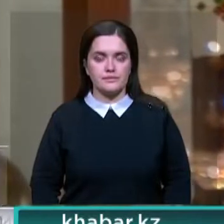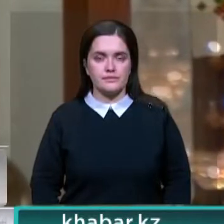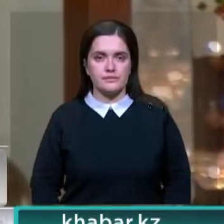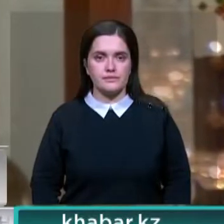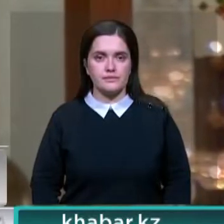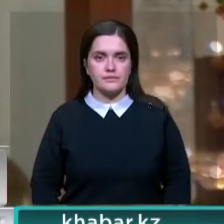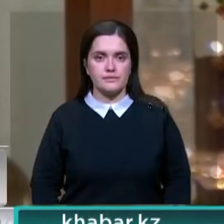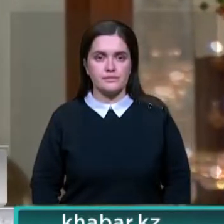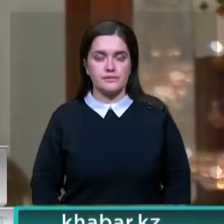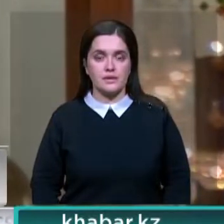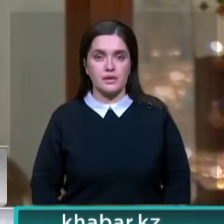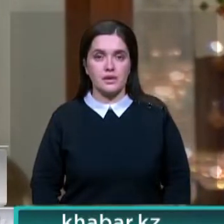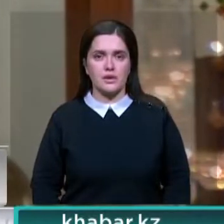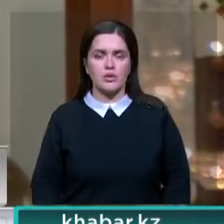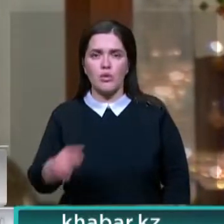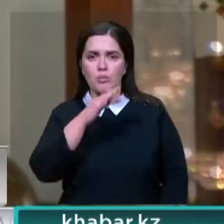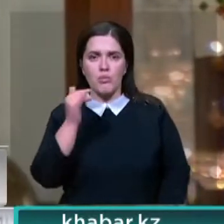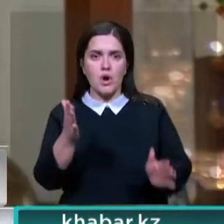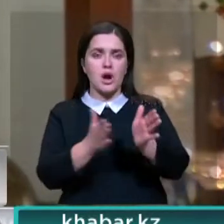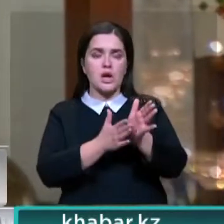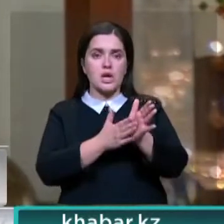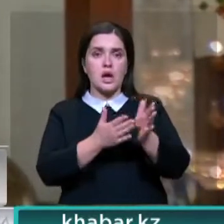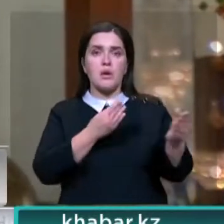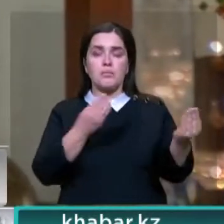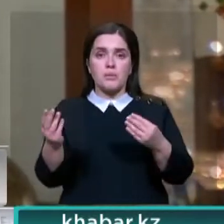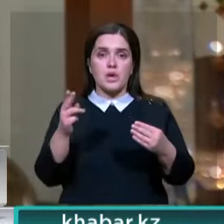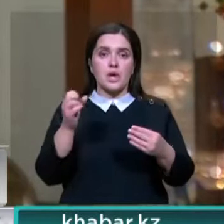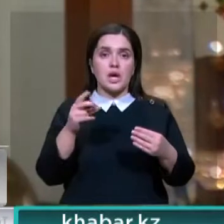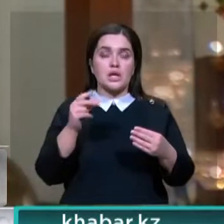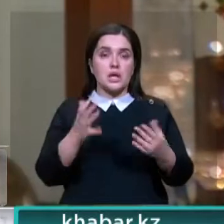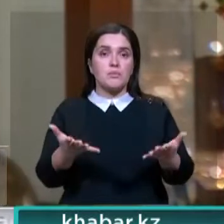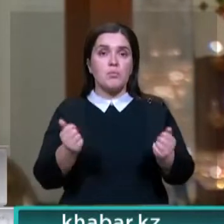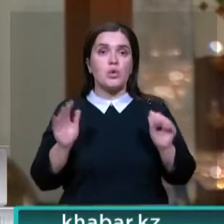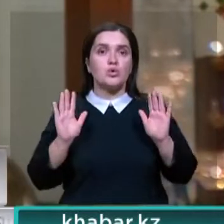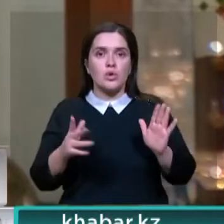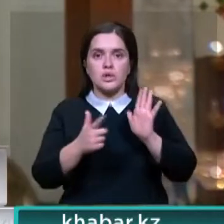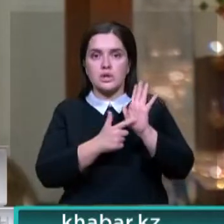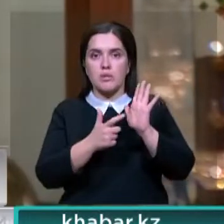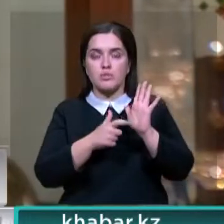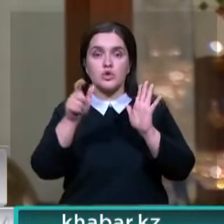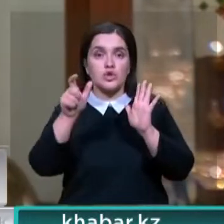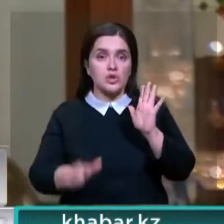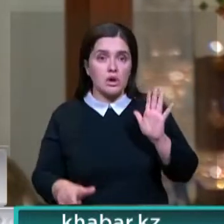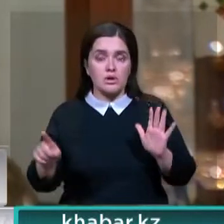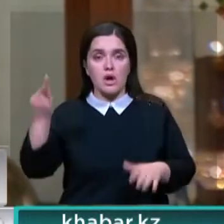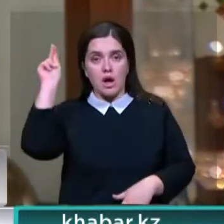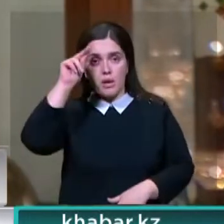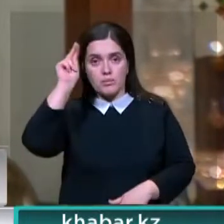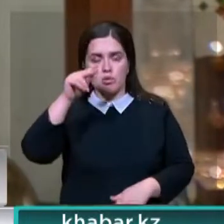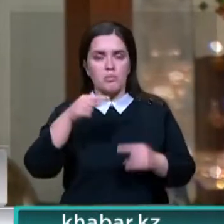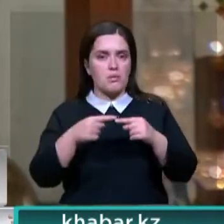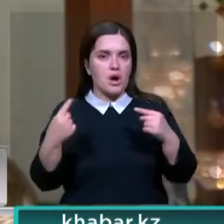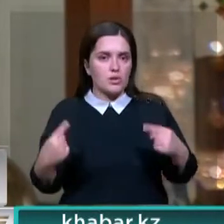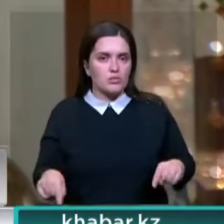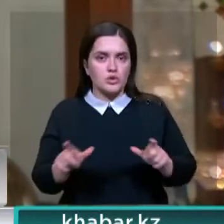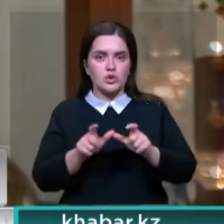Из 2500 грантов, которые выдают для кандасов, получает их только 700 человек. Потому что они обучались совсем по